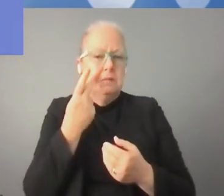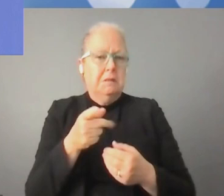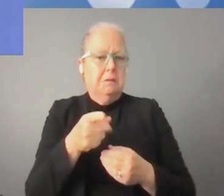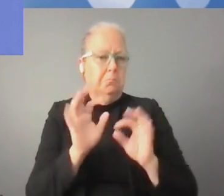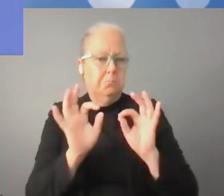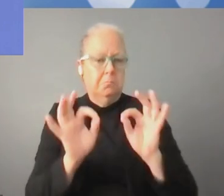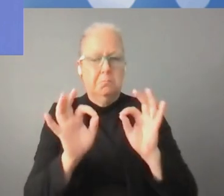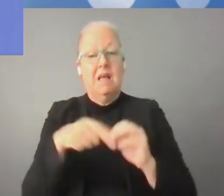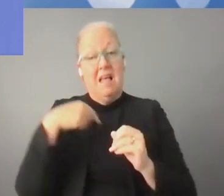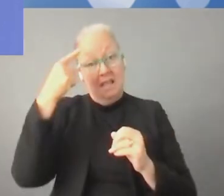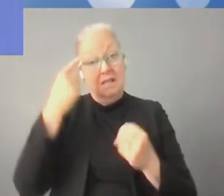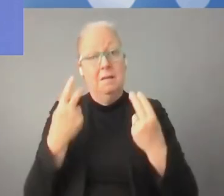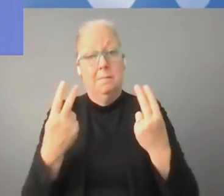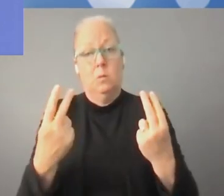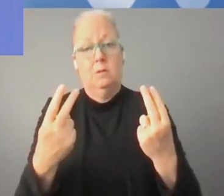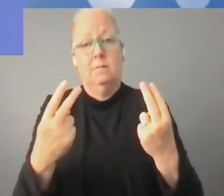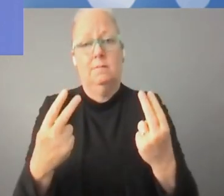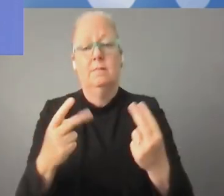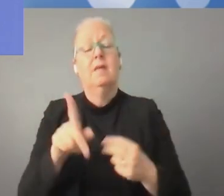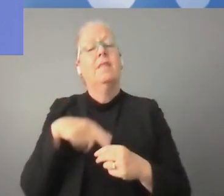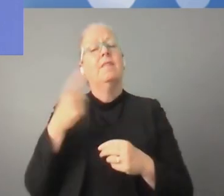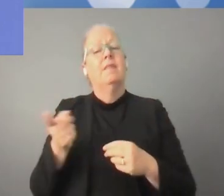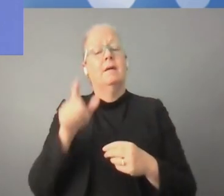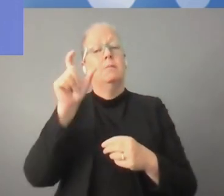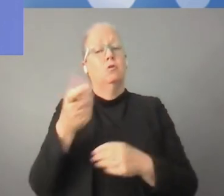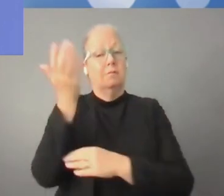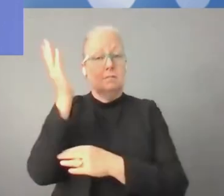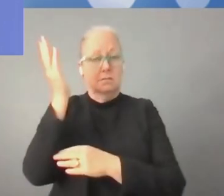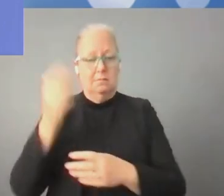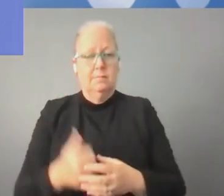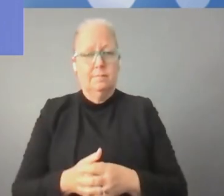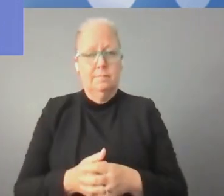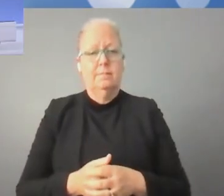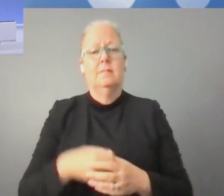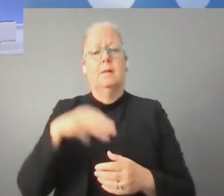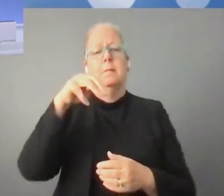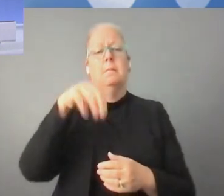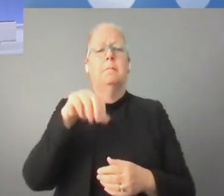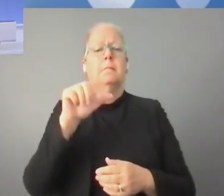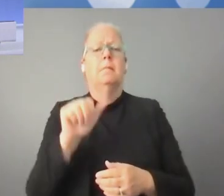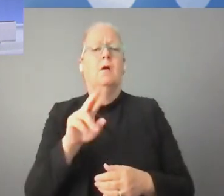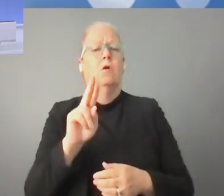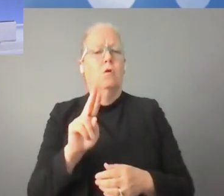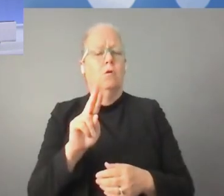البنك الأوروبي. تحدثنا عن عملية تمويل. وعلى موضوع التنويل سنعود